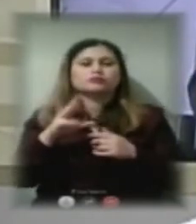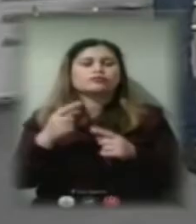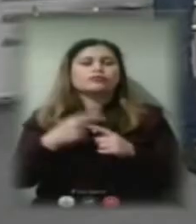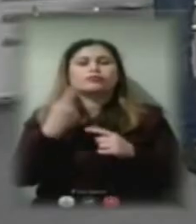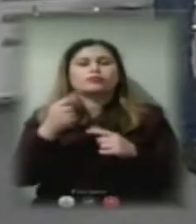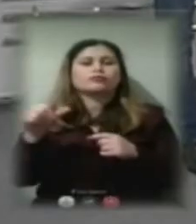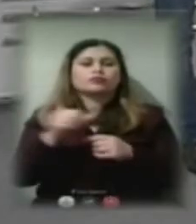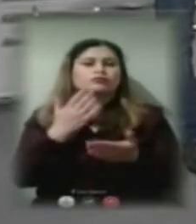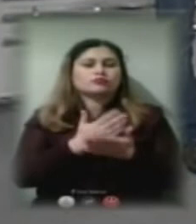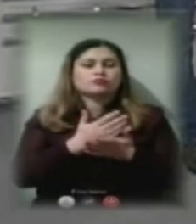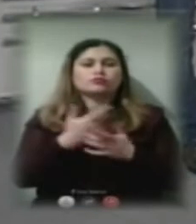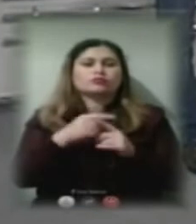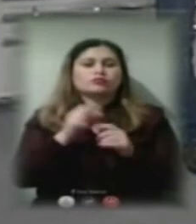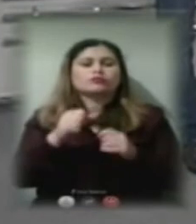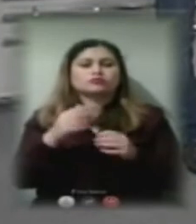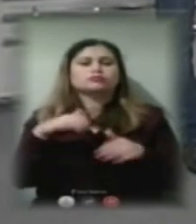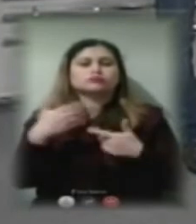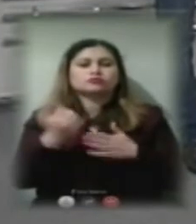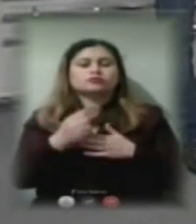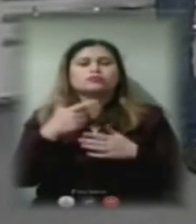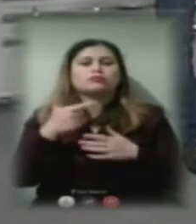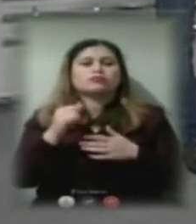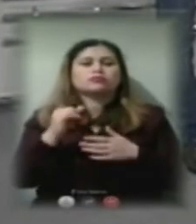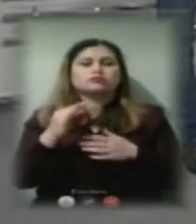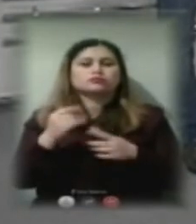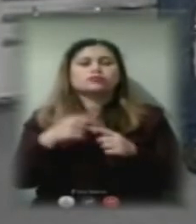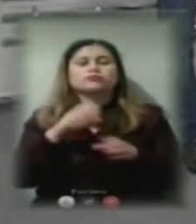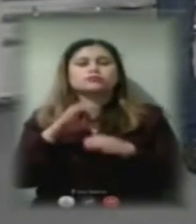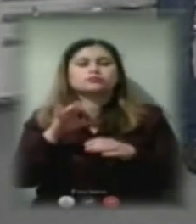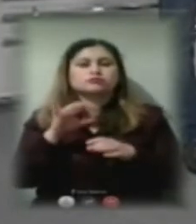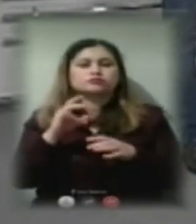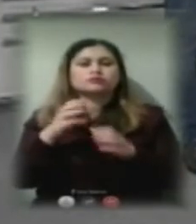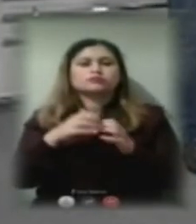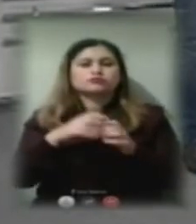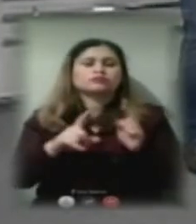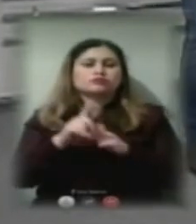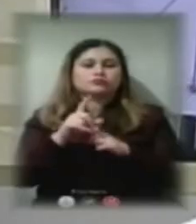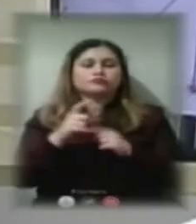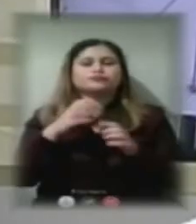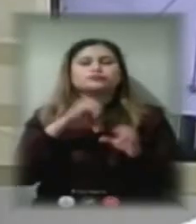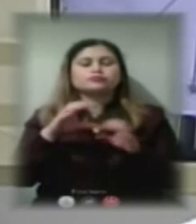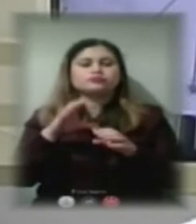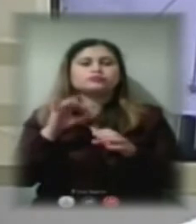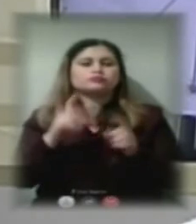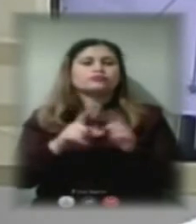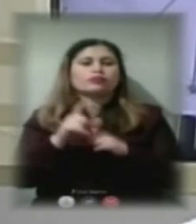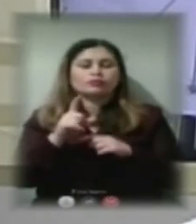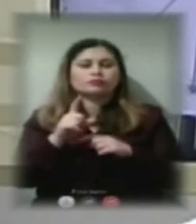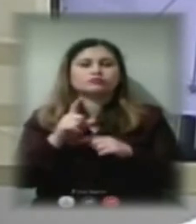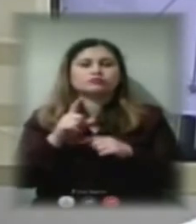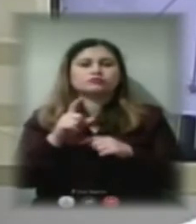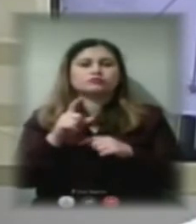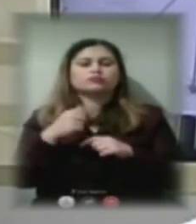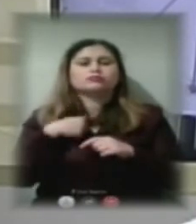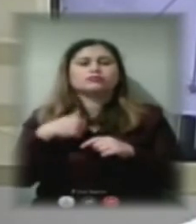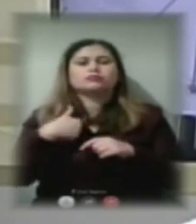цього, можете звернутися до глядачів. Отже, опалювальний сезон у Херсоні розпочався. Опалювальний сезон розпочато. Я хочу все